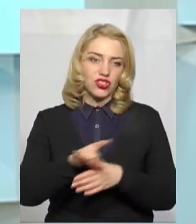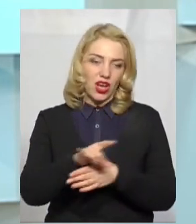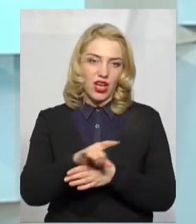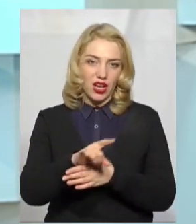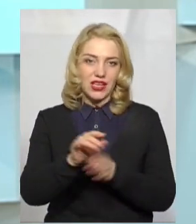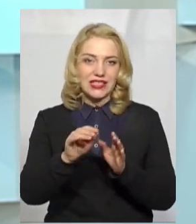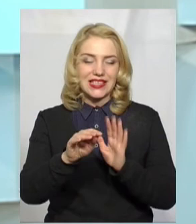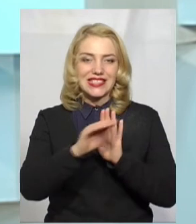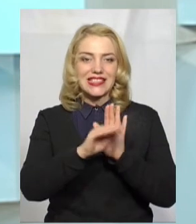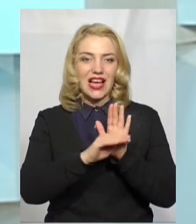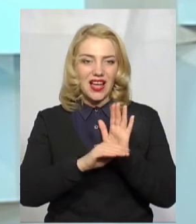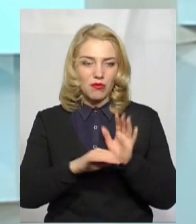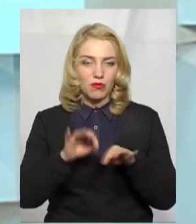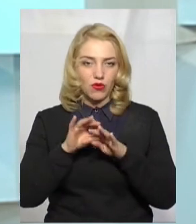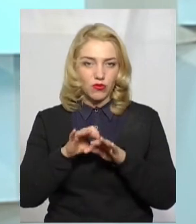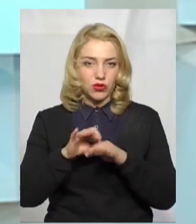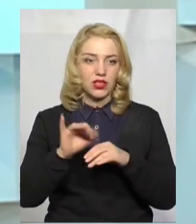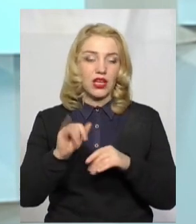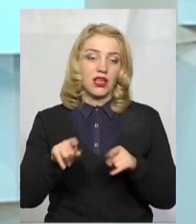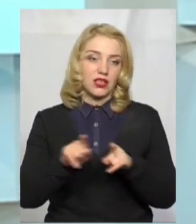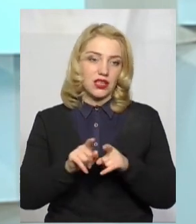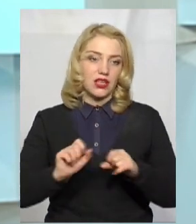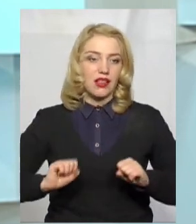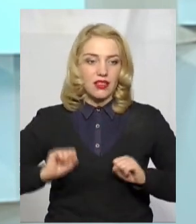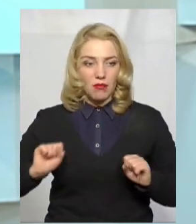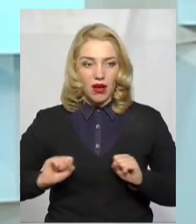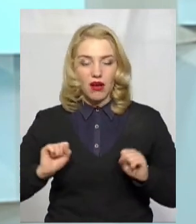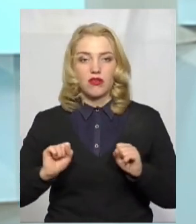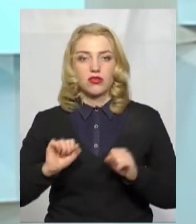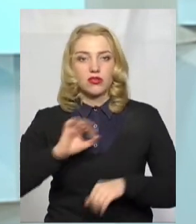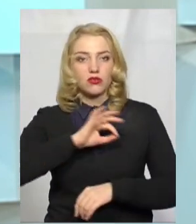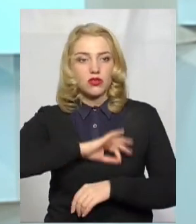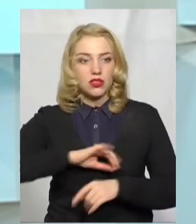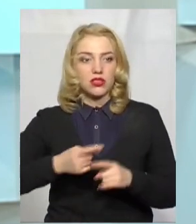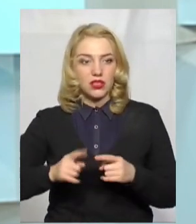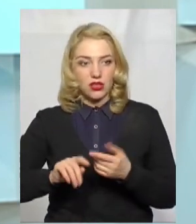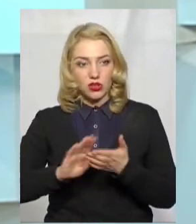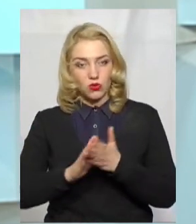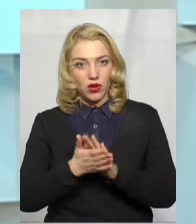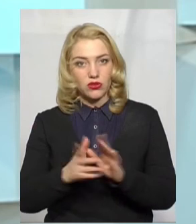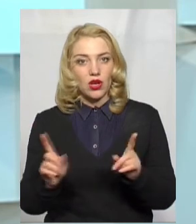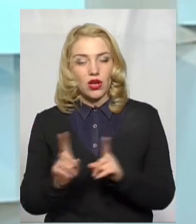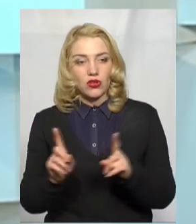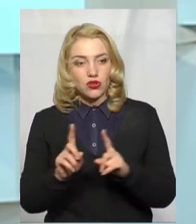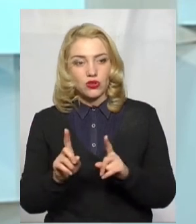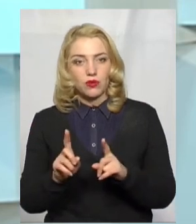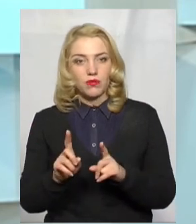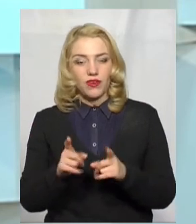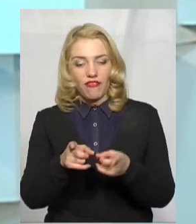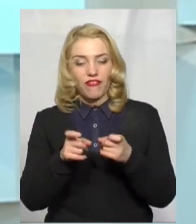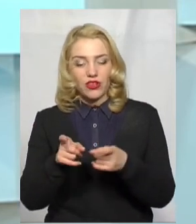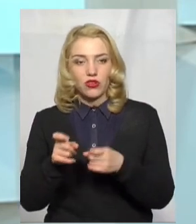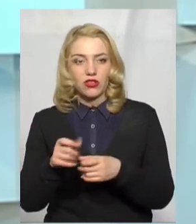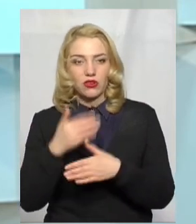схеми. І таким чином намагаються скористатися цією ситуацією, щоб видурити в людей ті